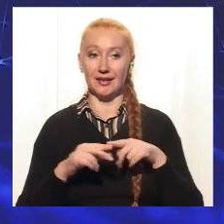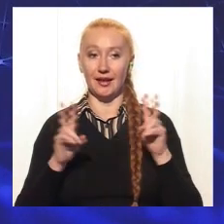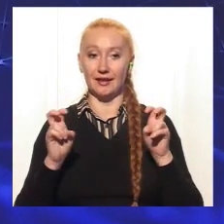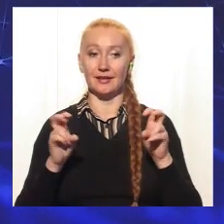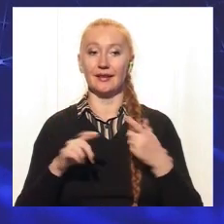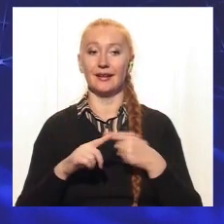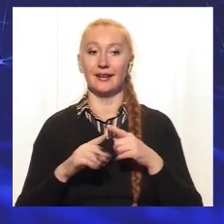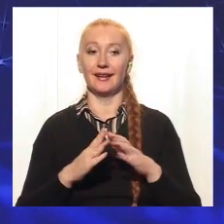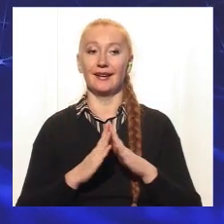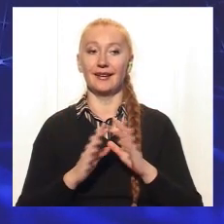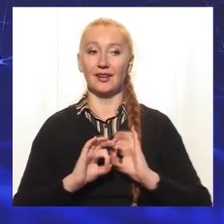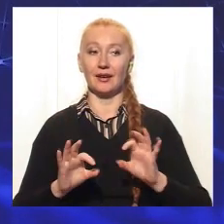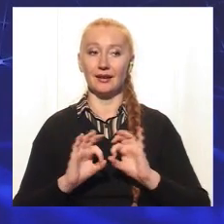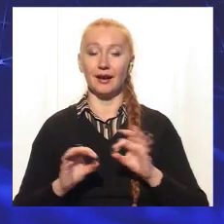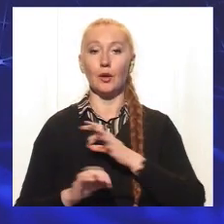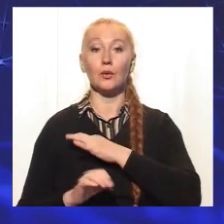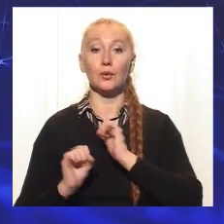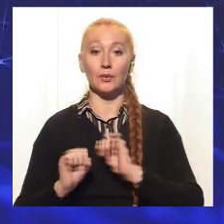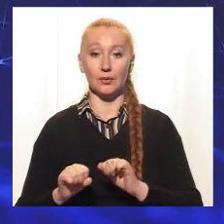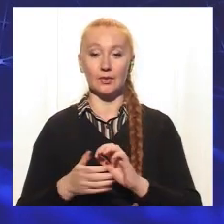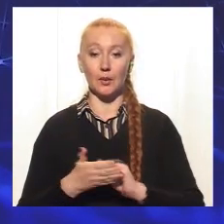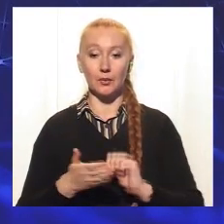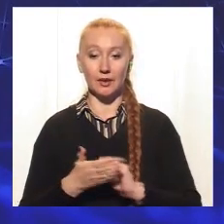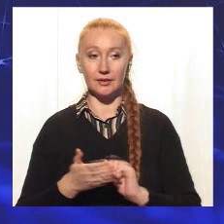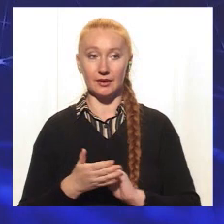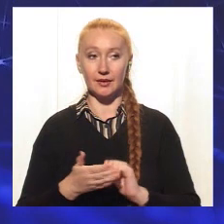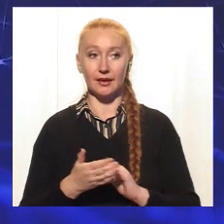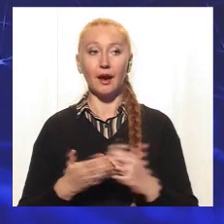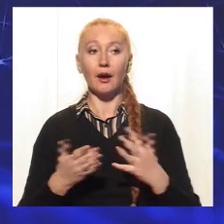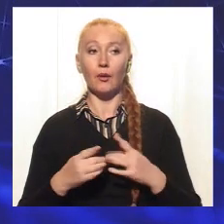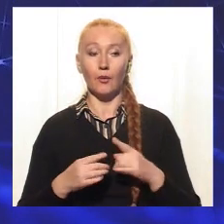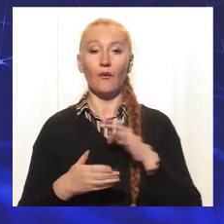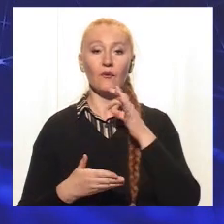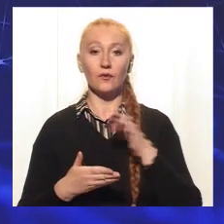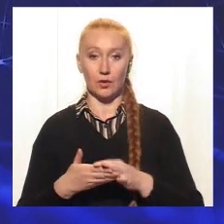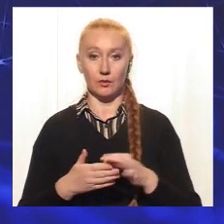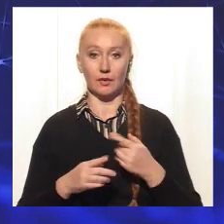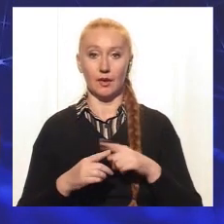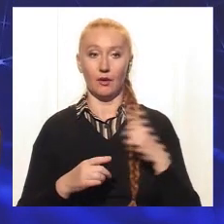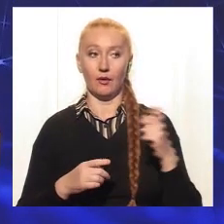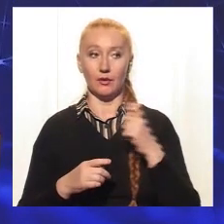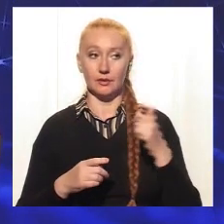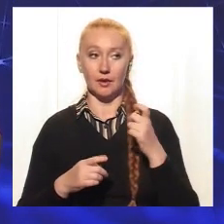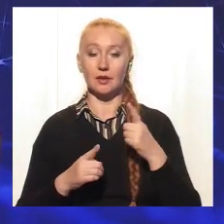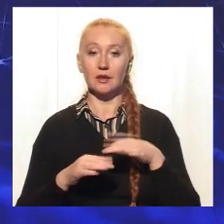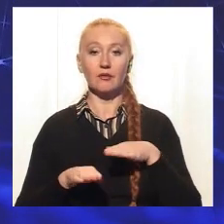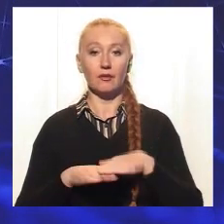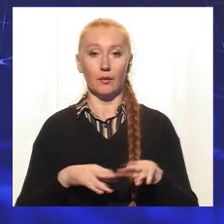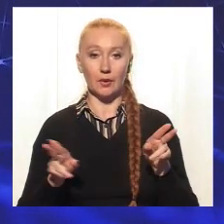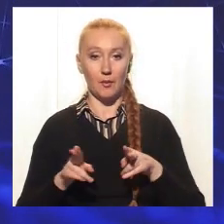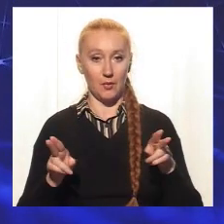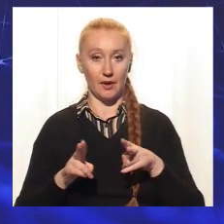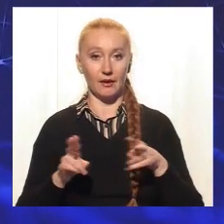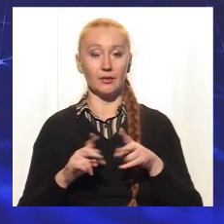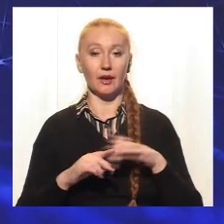пропоную послухати коментар юриста з приводу того, яку відповідальність можуть понести властики за недотримання правил